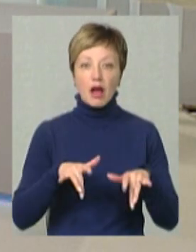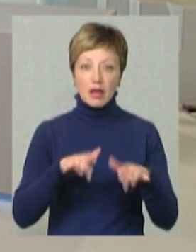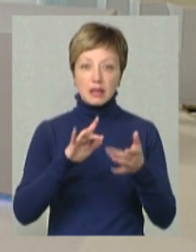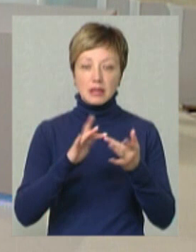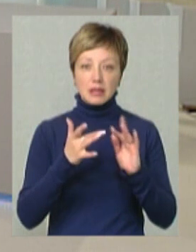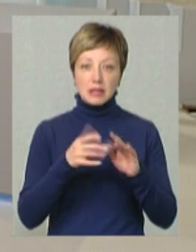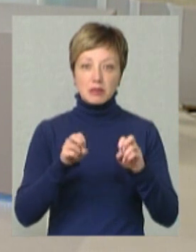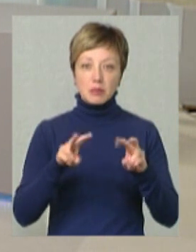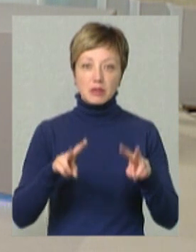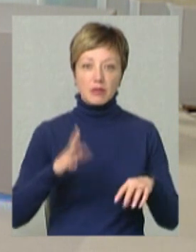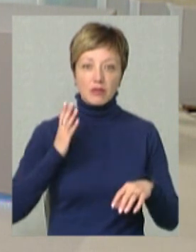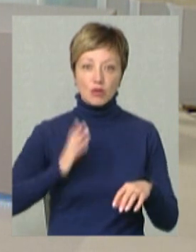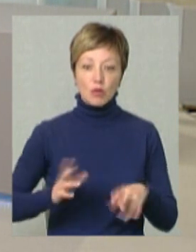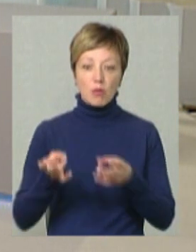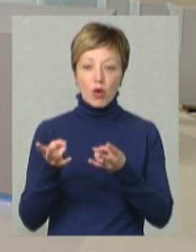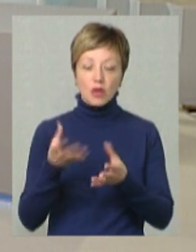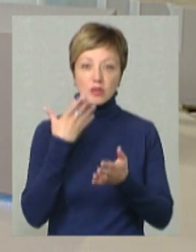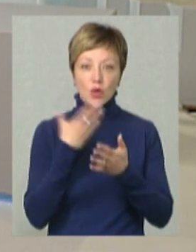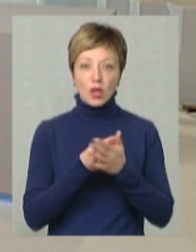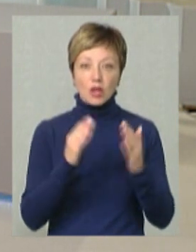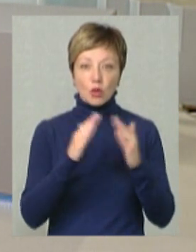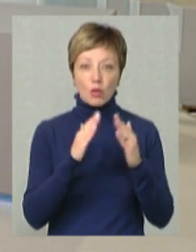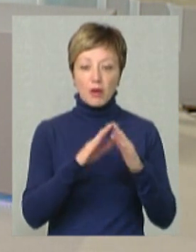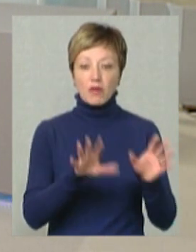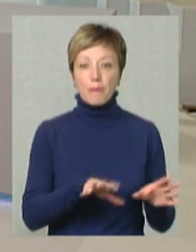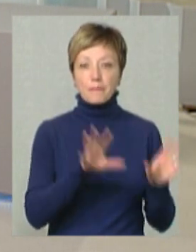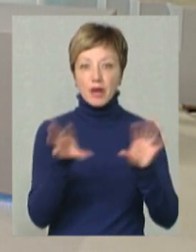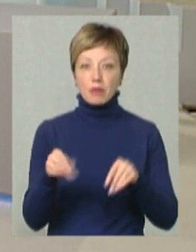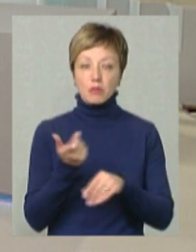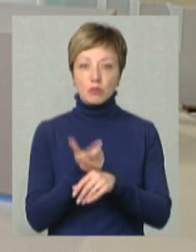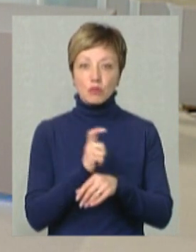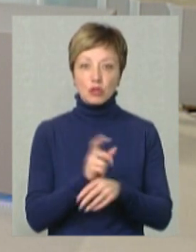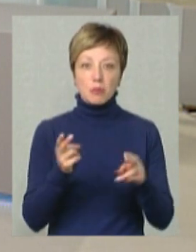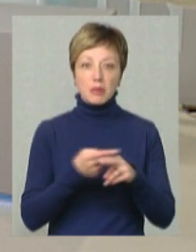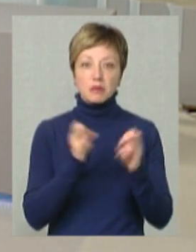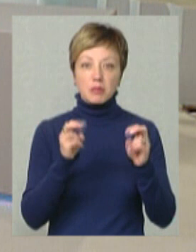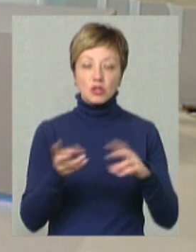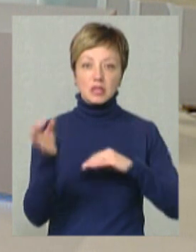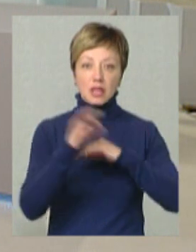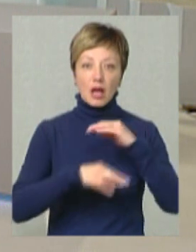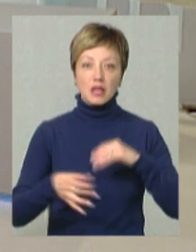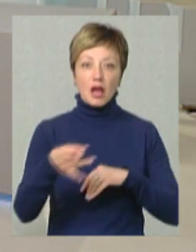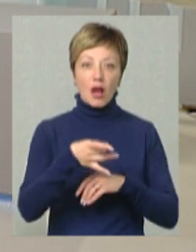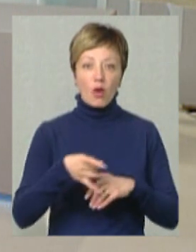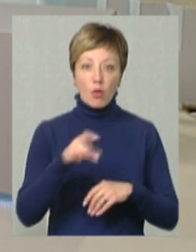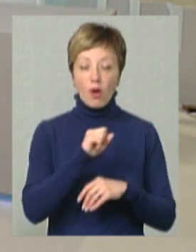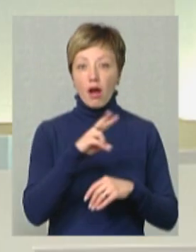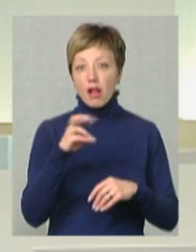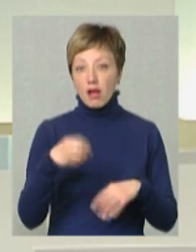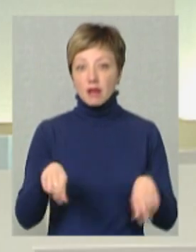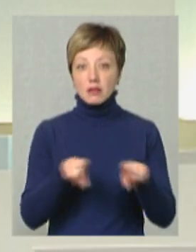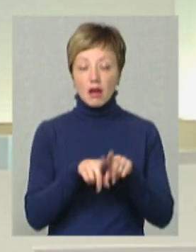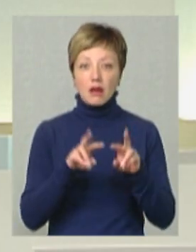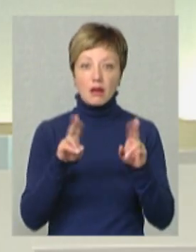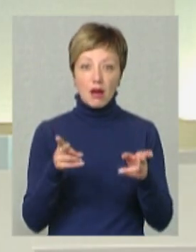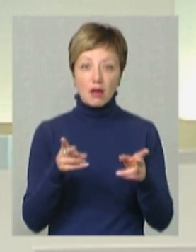вимушені були покинути свої домівки і переїхати в більш безпечні західні регіони. Але, так як